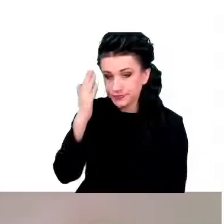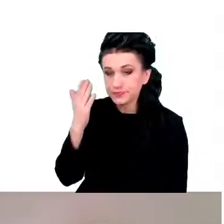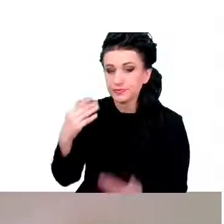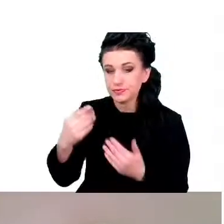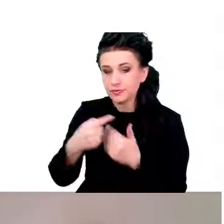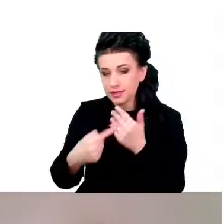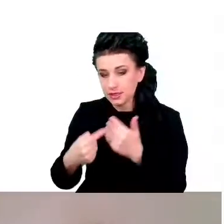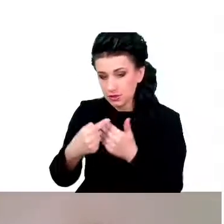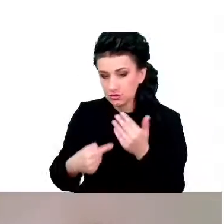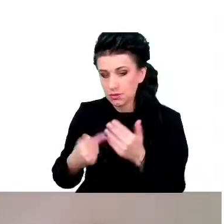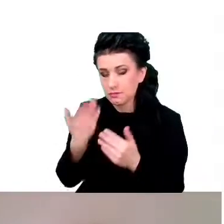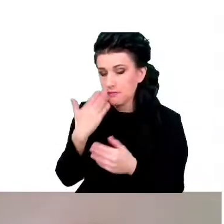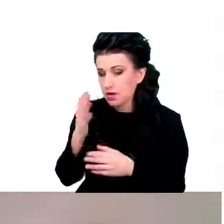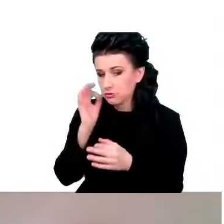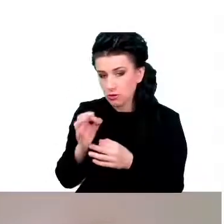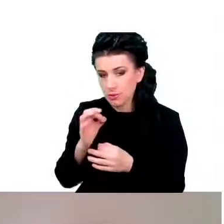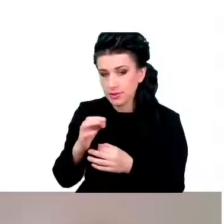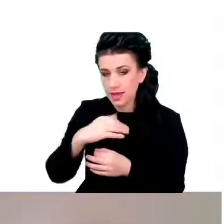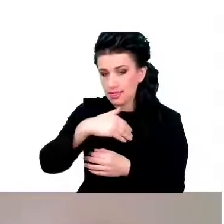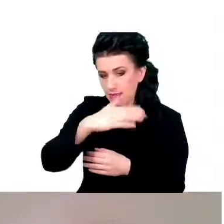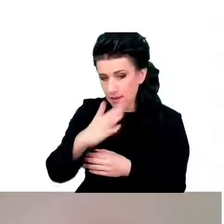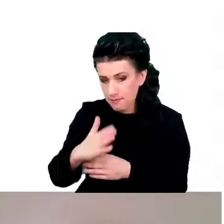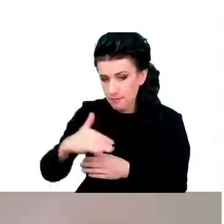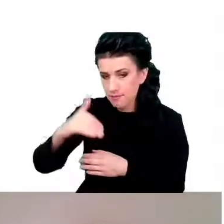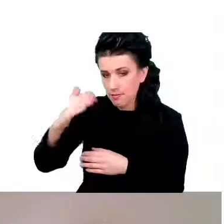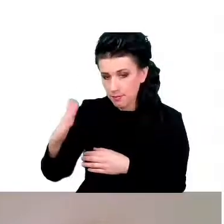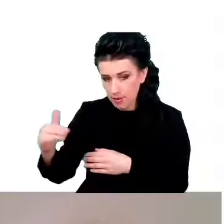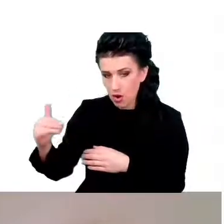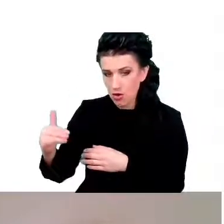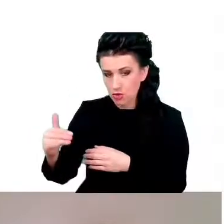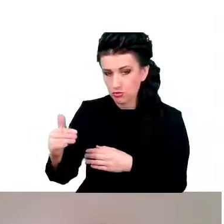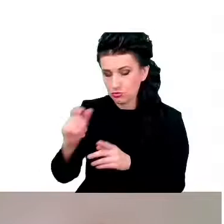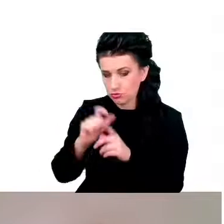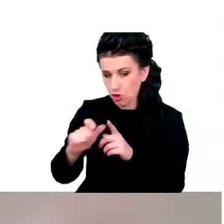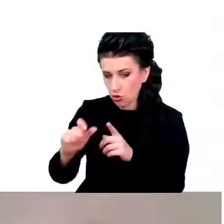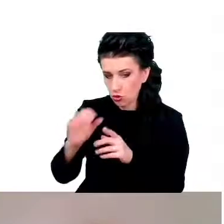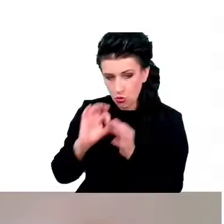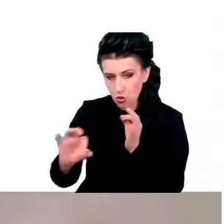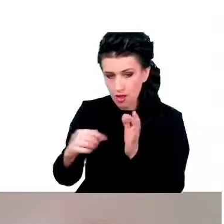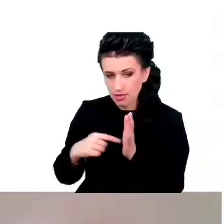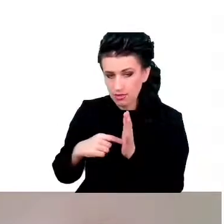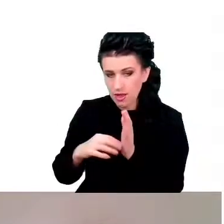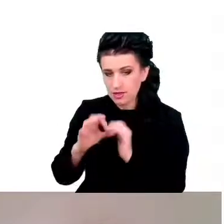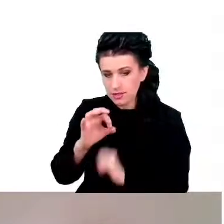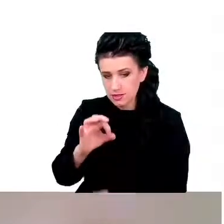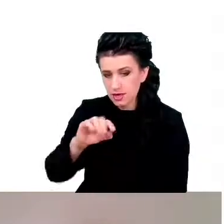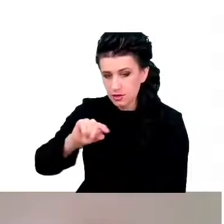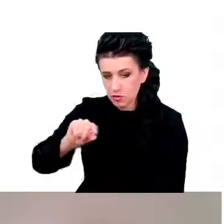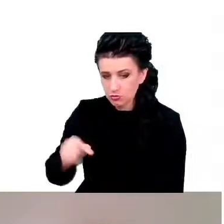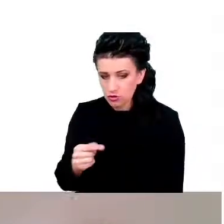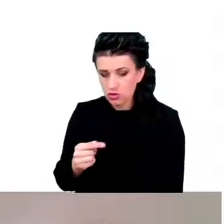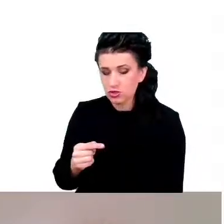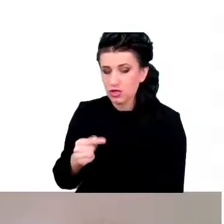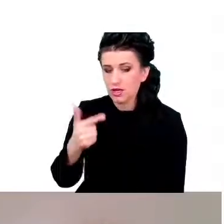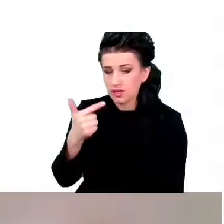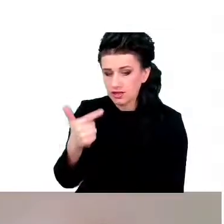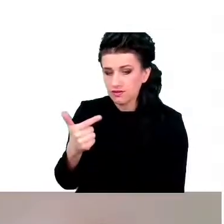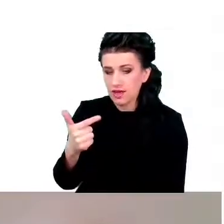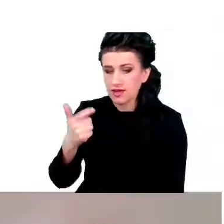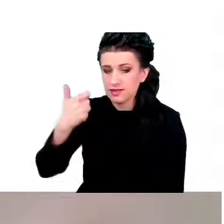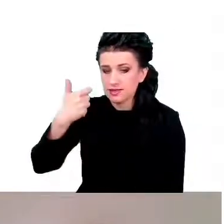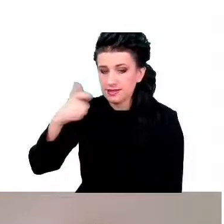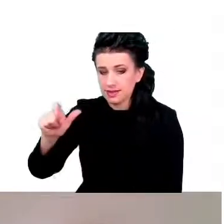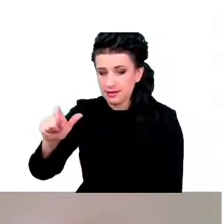dobrze zdefiniowane. Wnosi około 0, 200 odchylenia